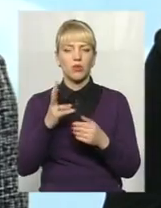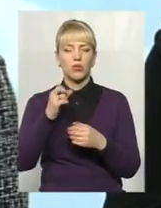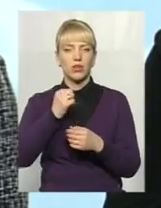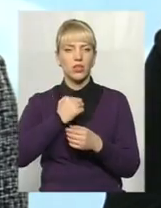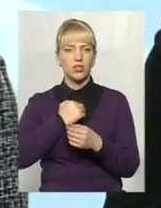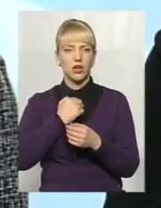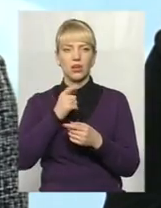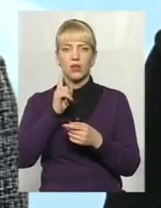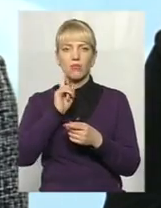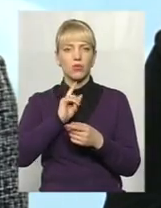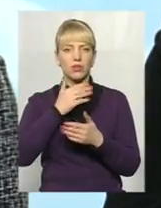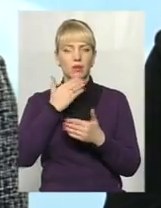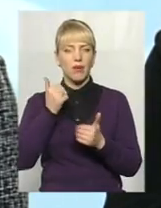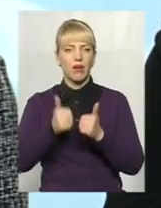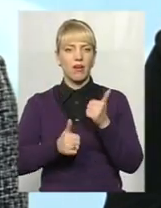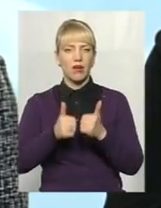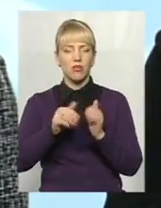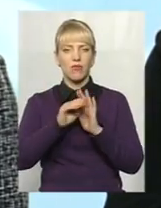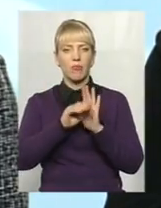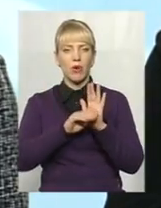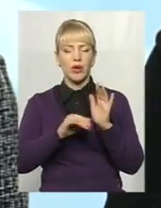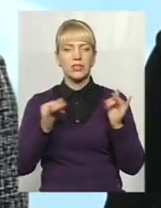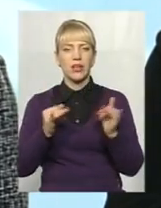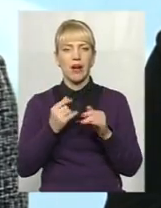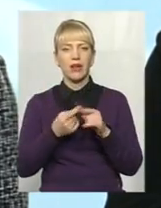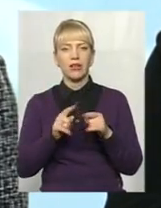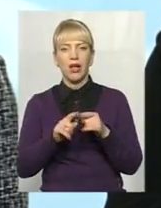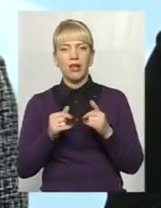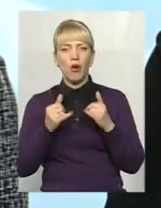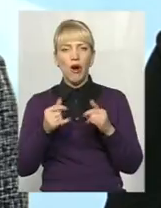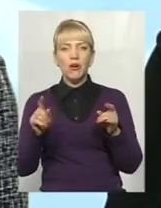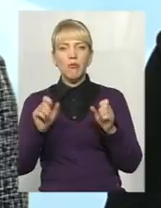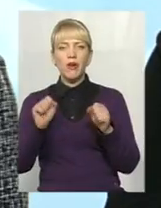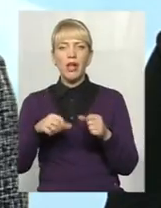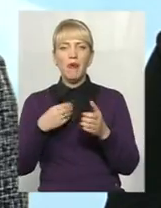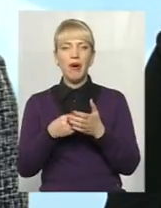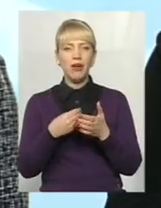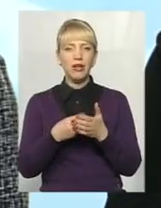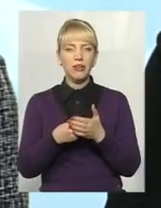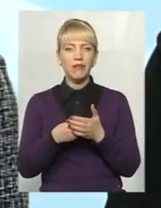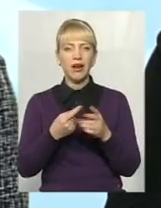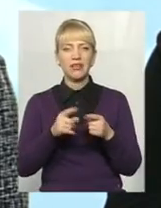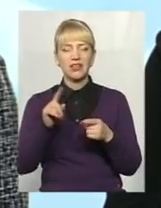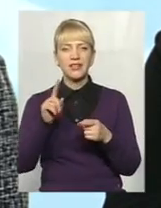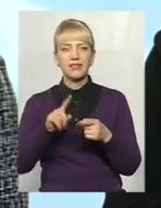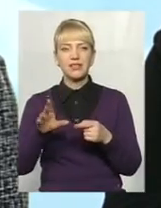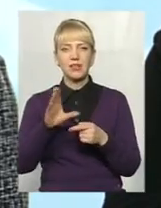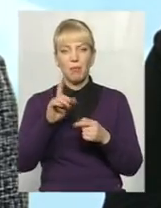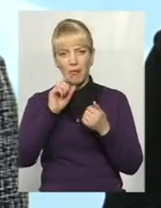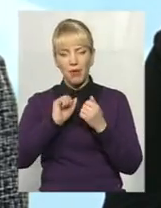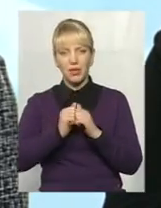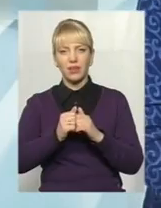грандових програм цікавих для того, щоб могли фінансувати і реконструювати пам'ятки архітектури.